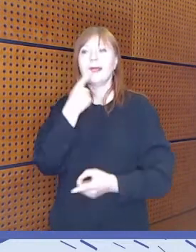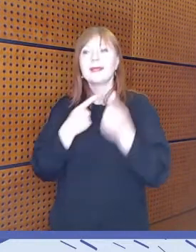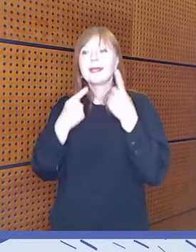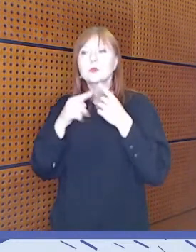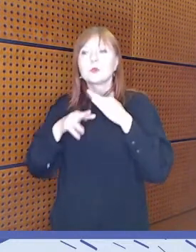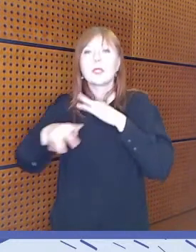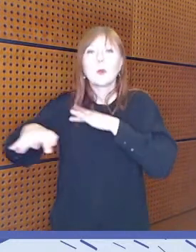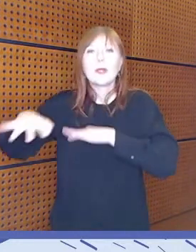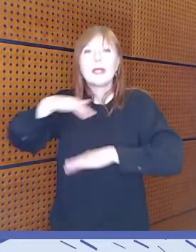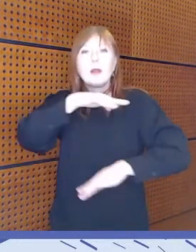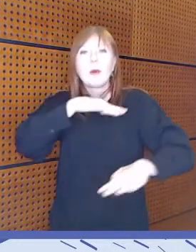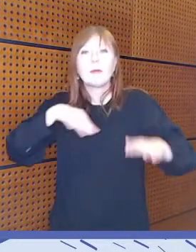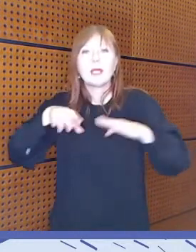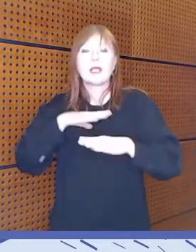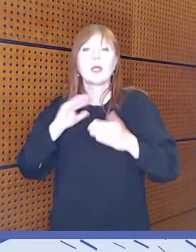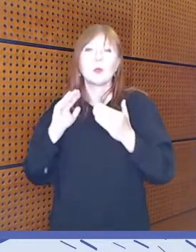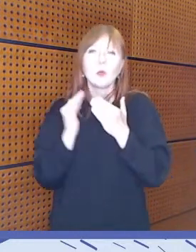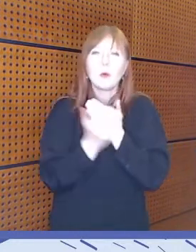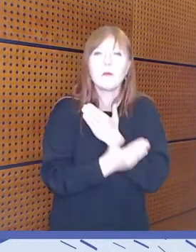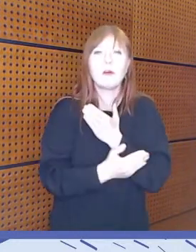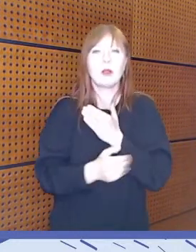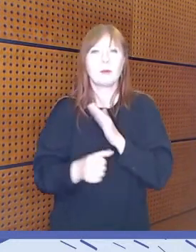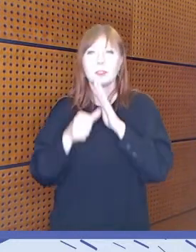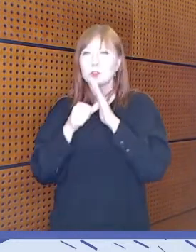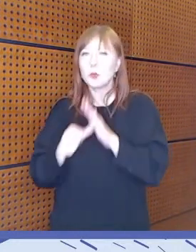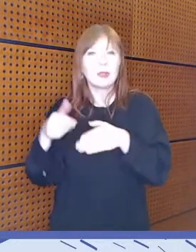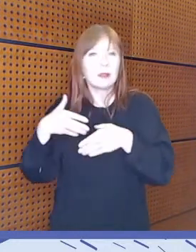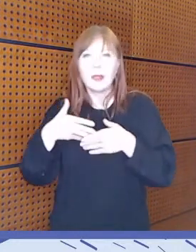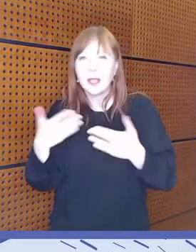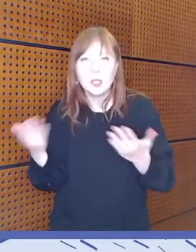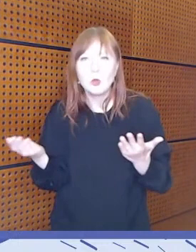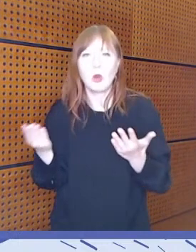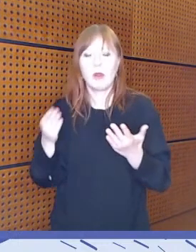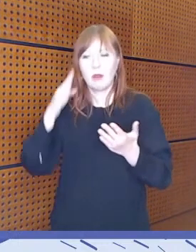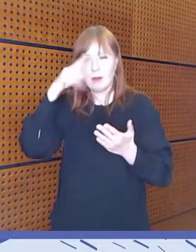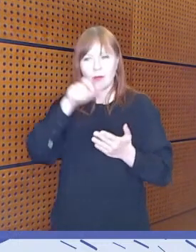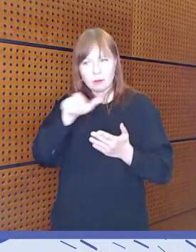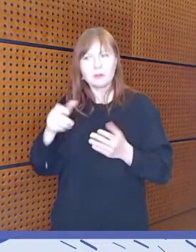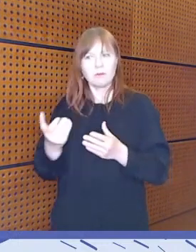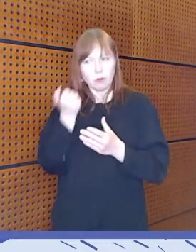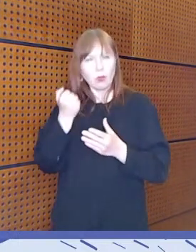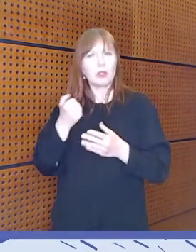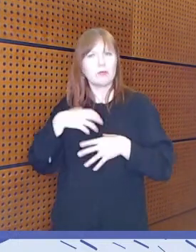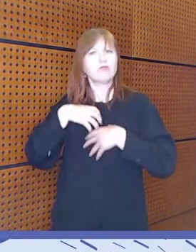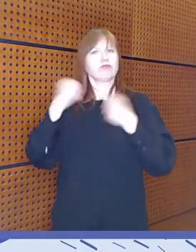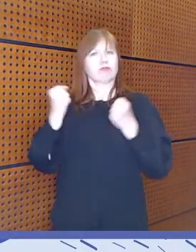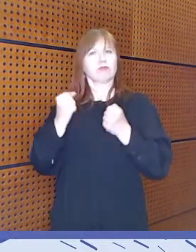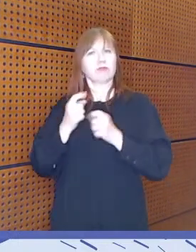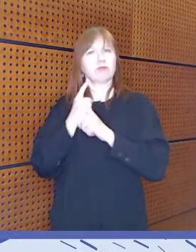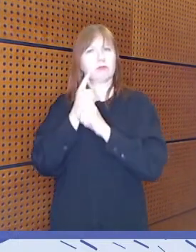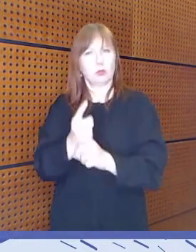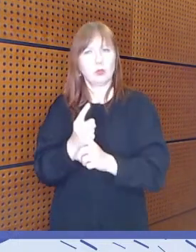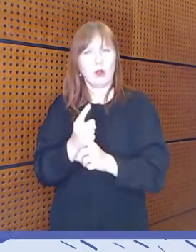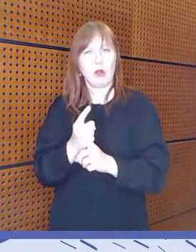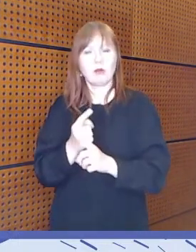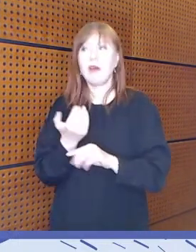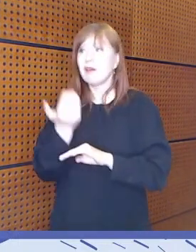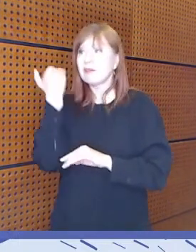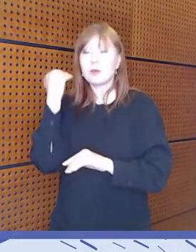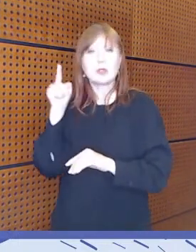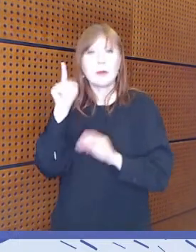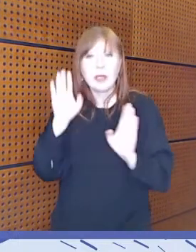ilmapiiri mediassa, johon kansalaiset haluaa rohkaistuvat osallistumaan huolimatta taustoistaan ja huolimatta